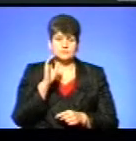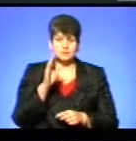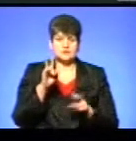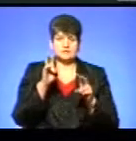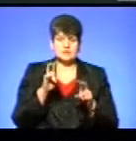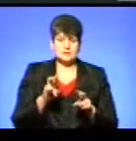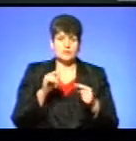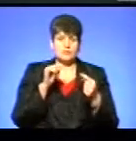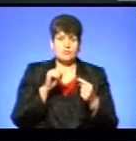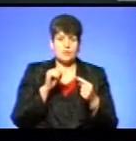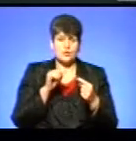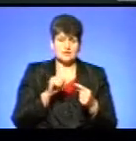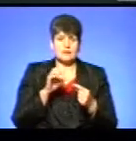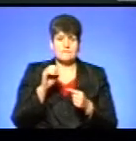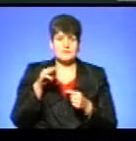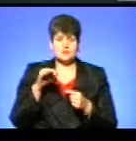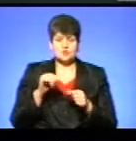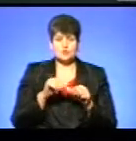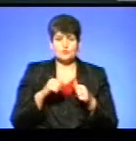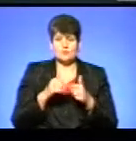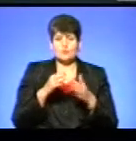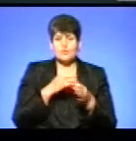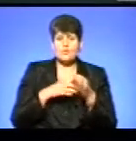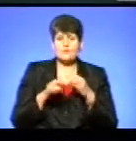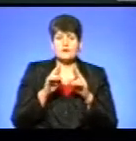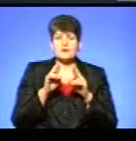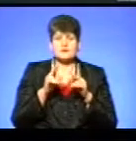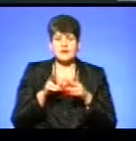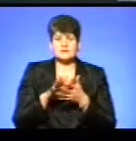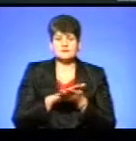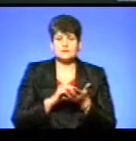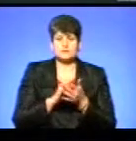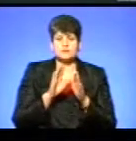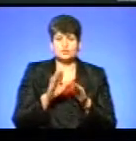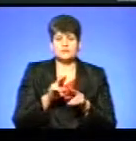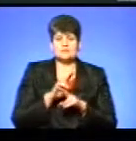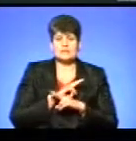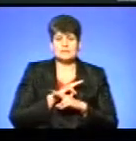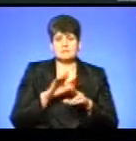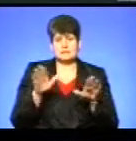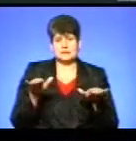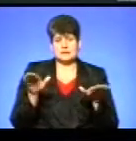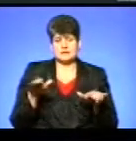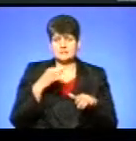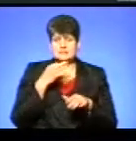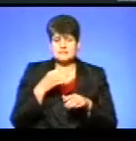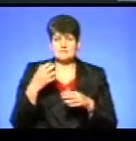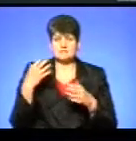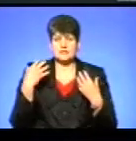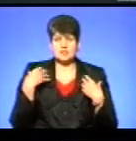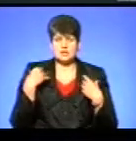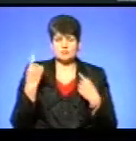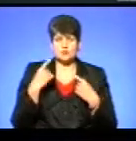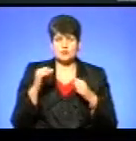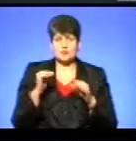засідання проти епізоотичної комісії, на якому обговорять, як утилізовуватимуть загиблих птахів, повідомив начальник обласного управління екології і